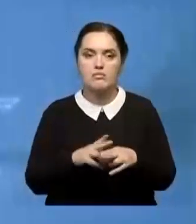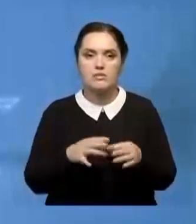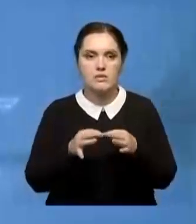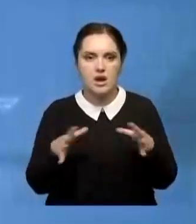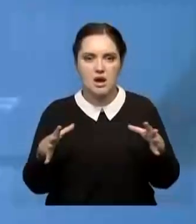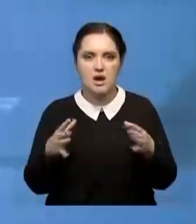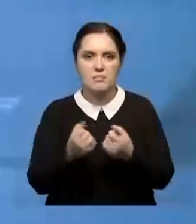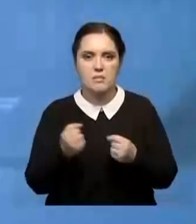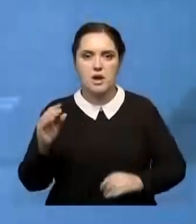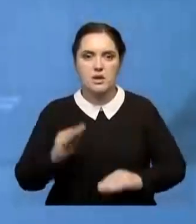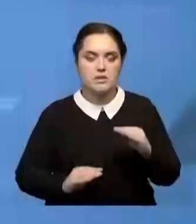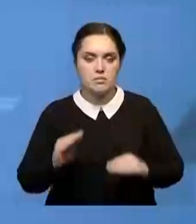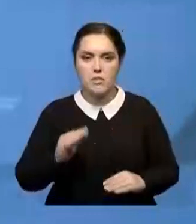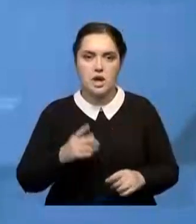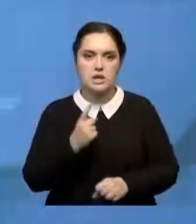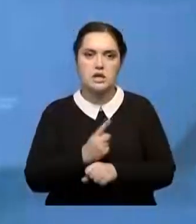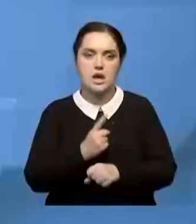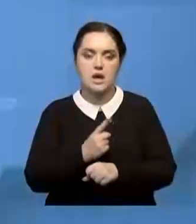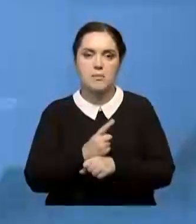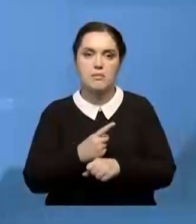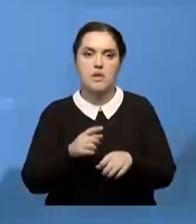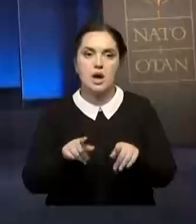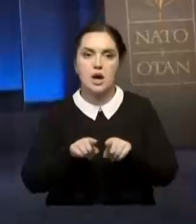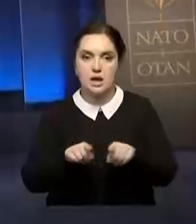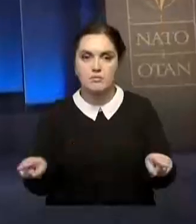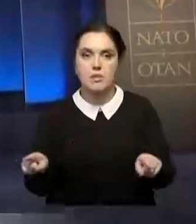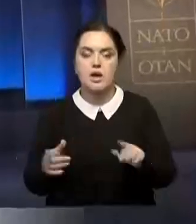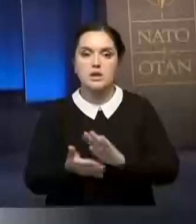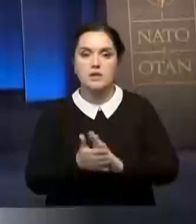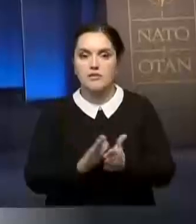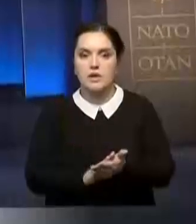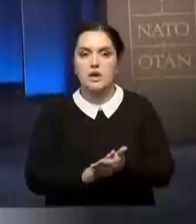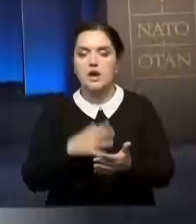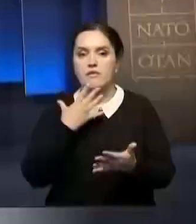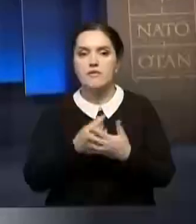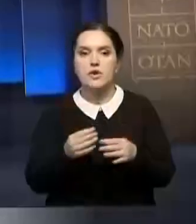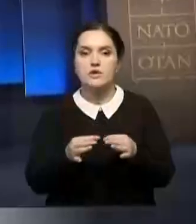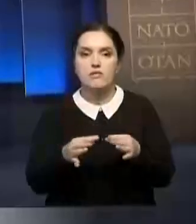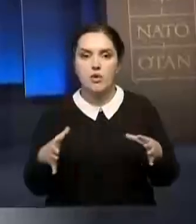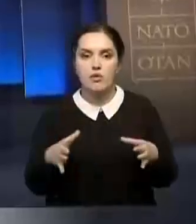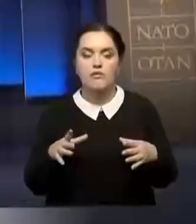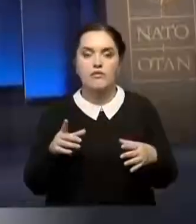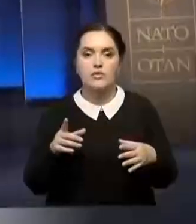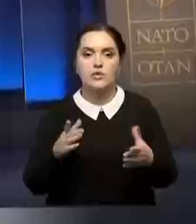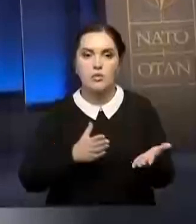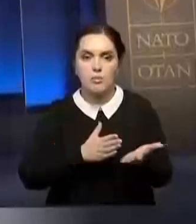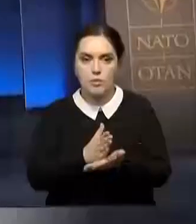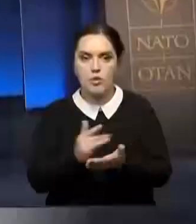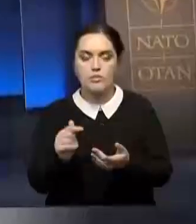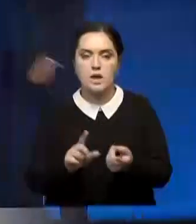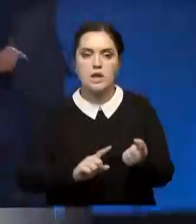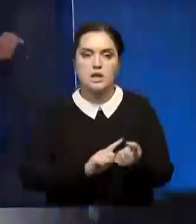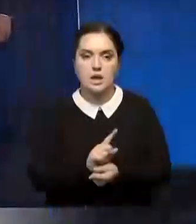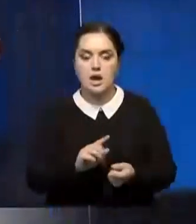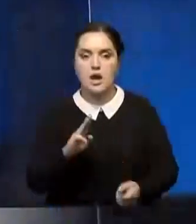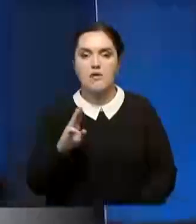над оружием массового поражения и его нераспространения. Также страны-члены коалиции договорились и дальше укреплять свой ядерный потенциал,